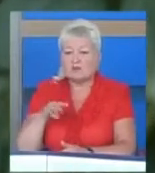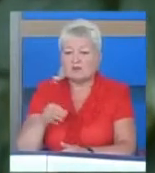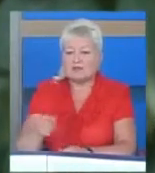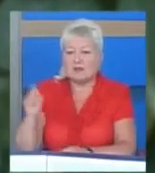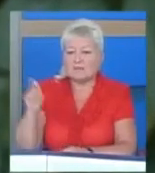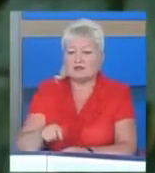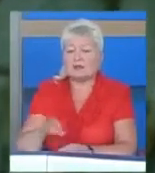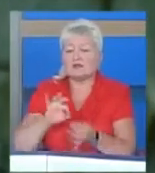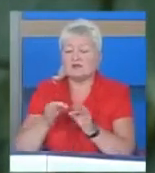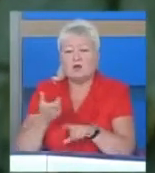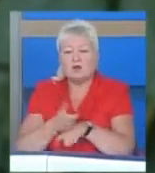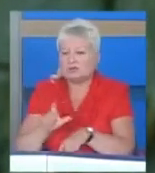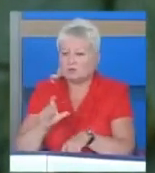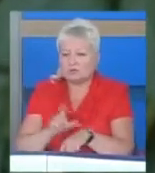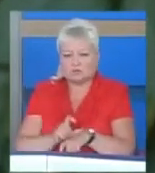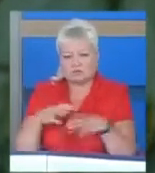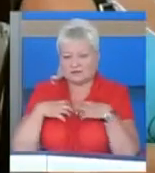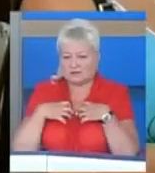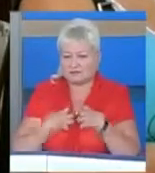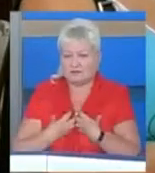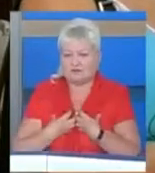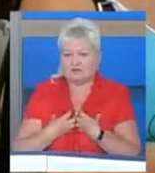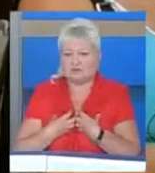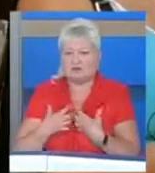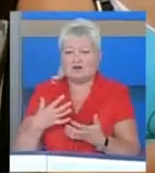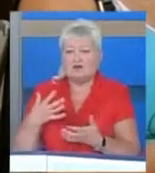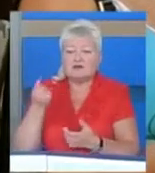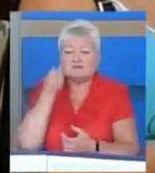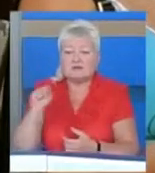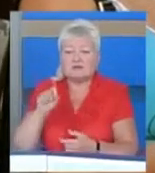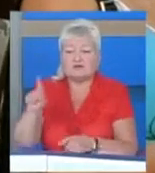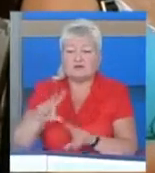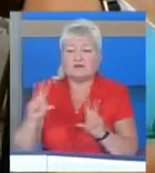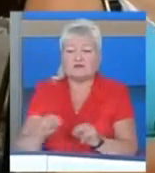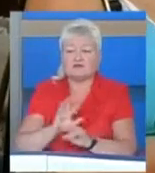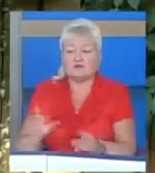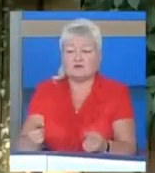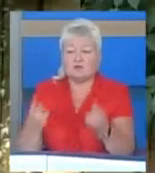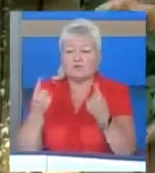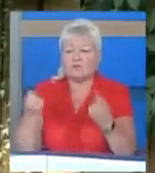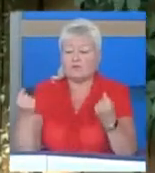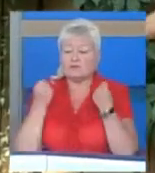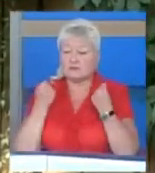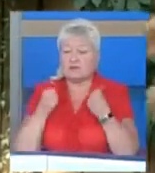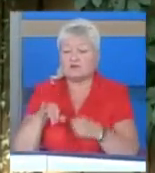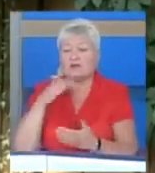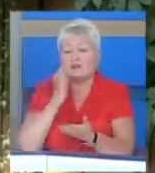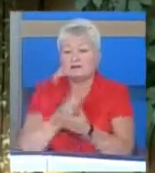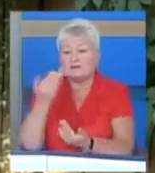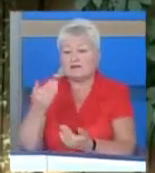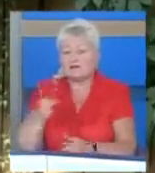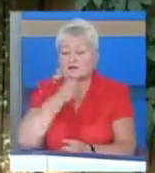Олімпіади дуже засмученою. Взяти нагороду їй таки не вдалося. У великому спорті її старша сестра.